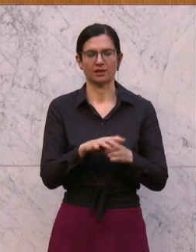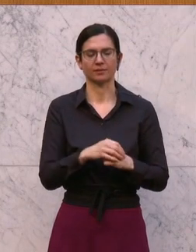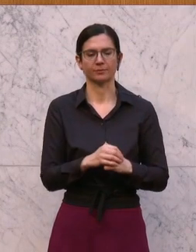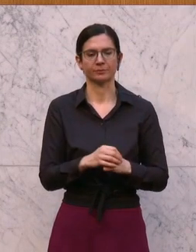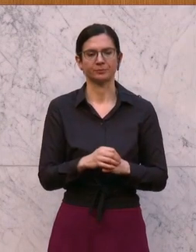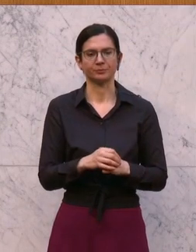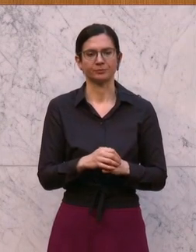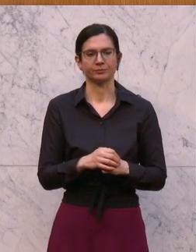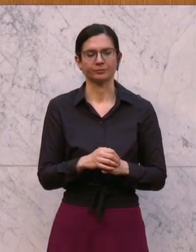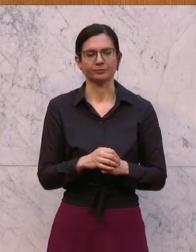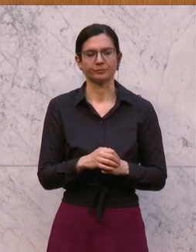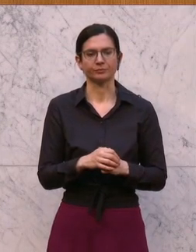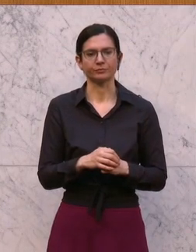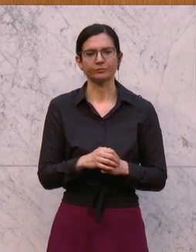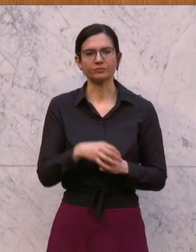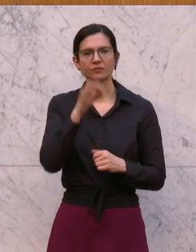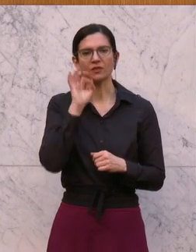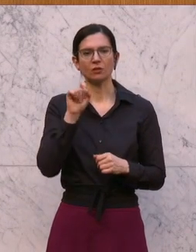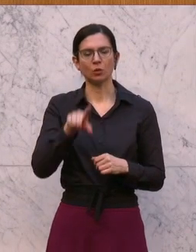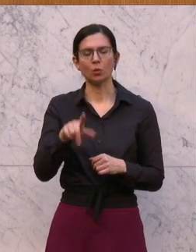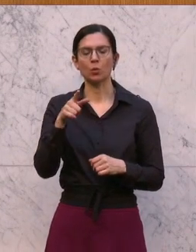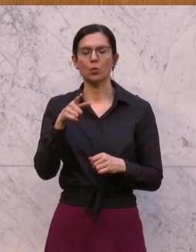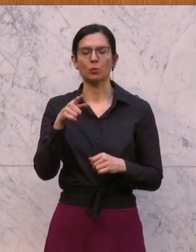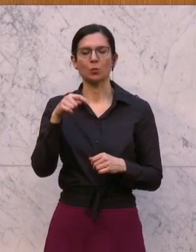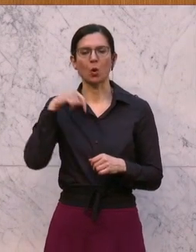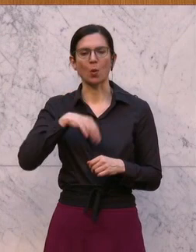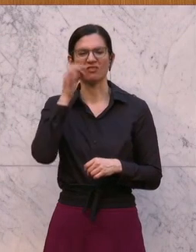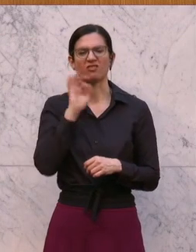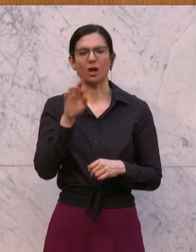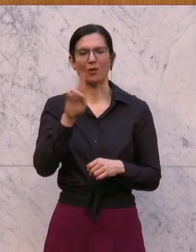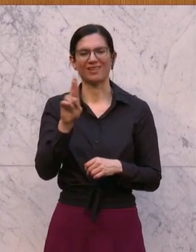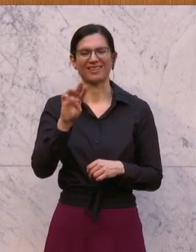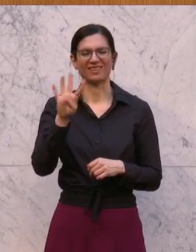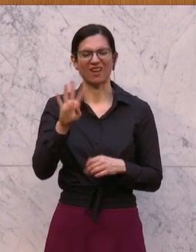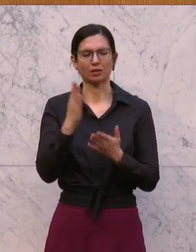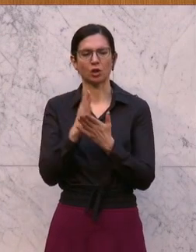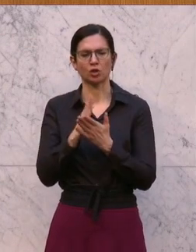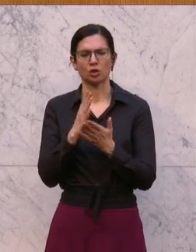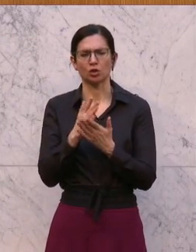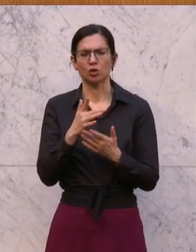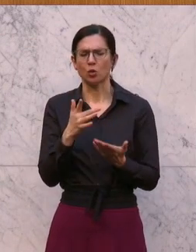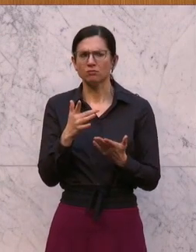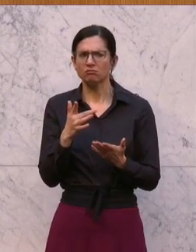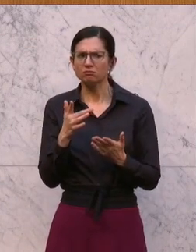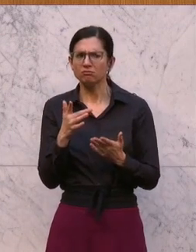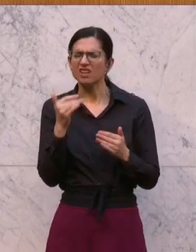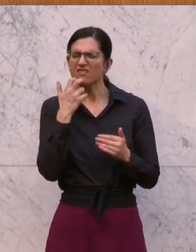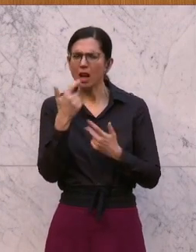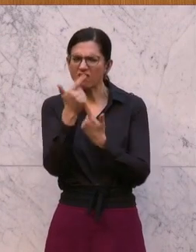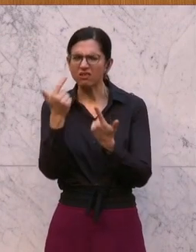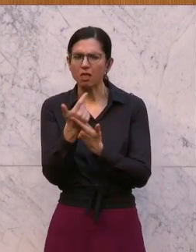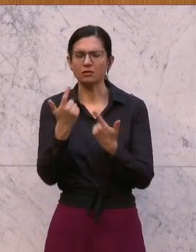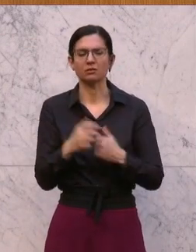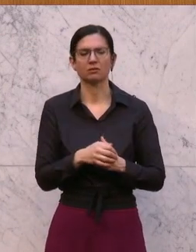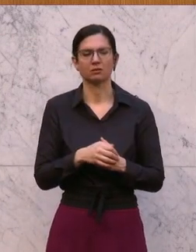erwähnen, weil es vor allem auch von der Frau Klubob, Frau Rendi-Wager nicht angesprochen wurde, wurde auch viel durcheinander gemischt unter dem Motto,